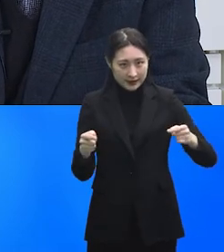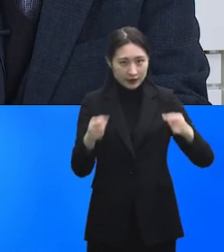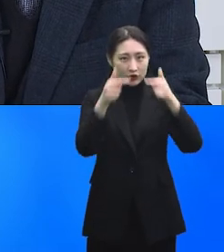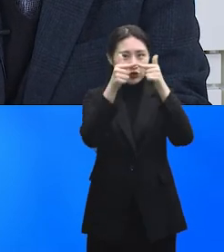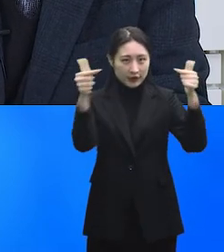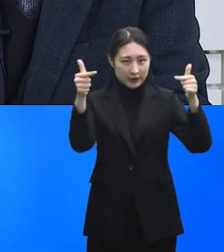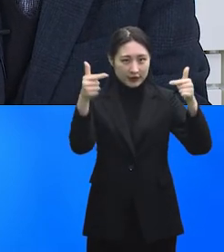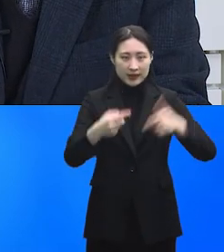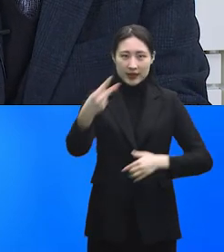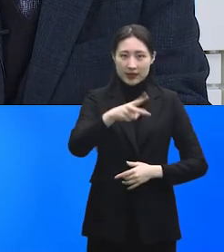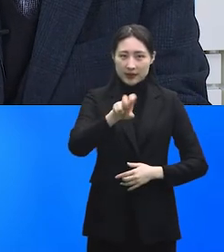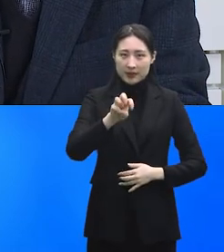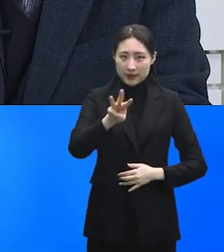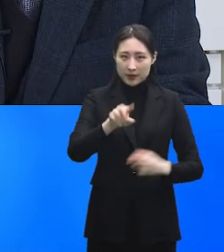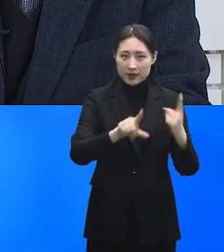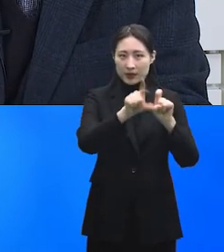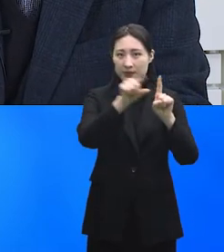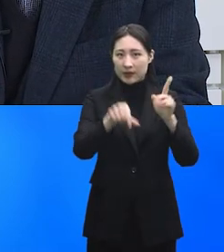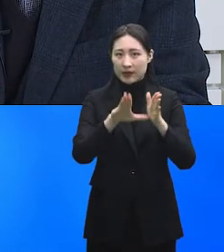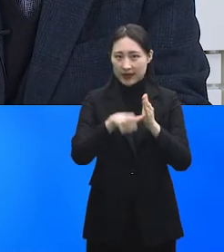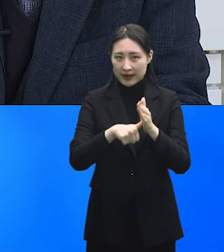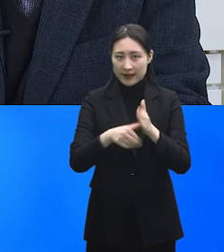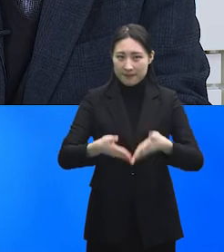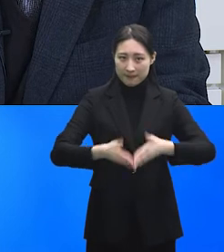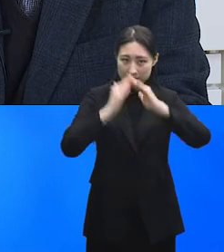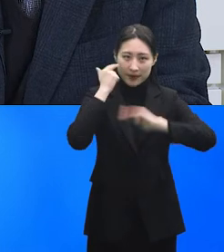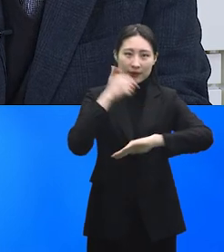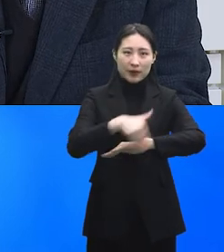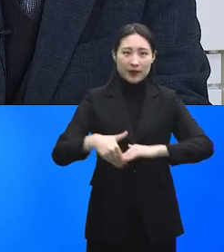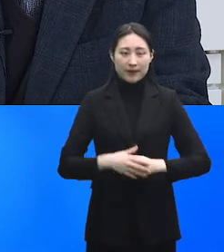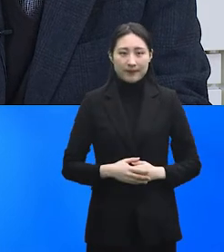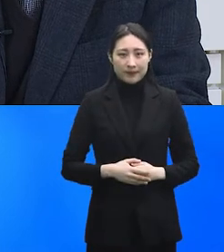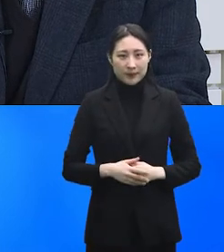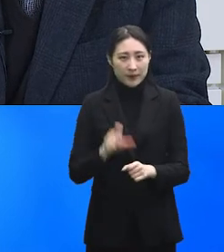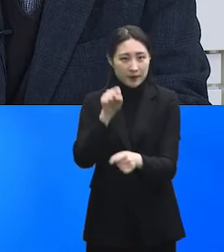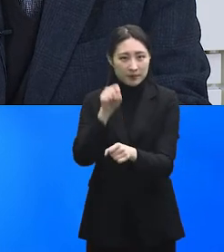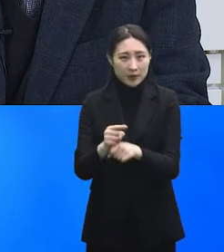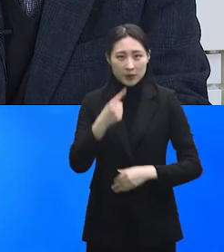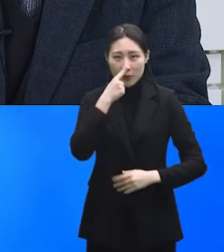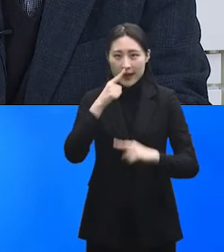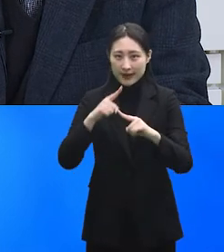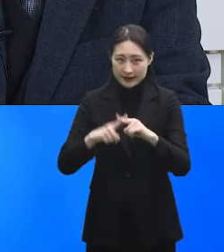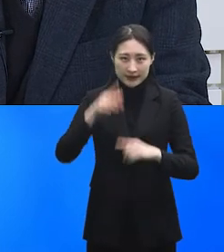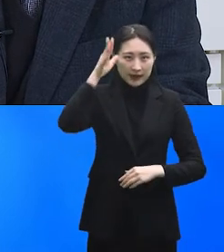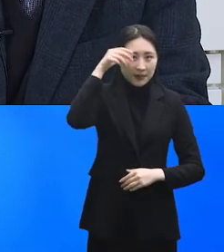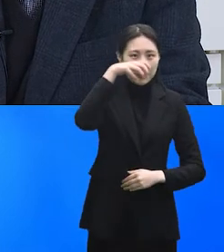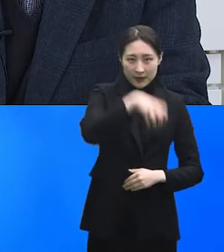규모로 2023년 11월 힐링센터가 준공될 예정인데요. 이미 코엑스와 개포동에 개관한